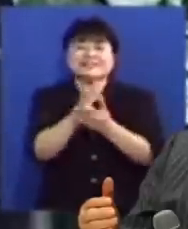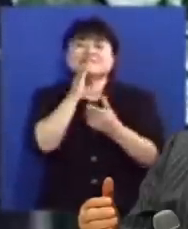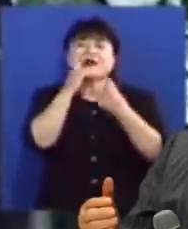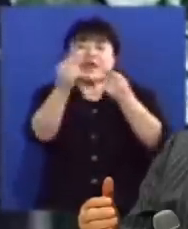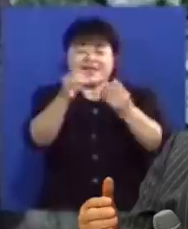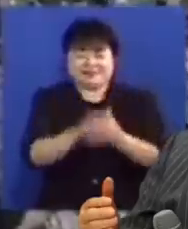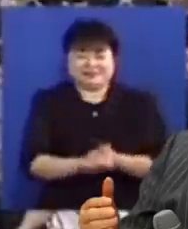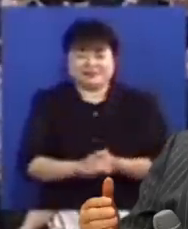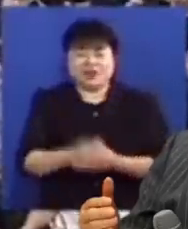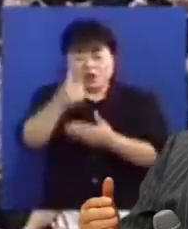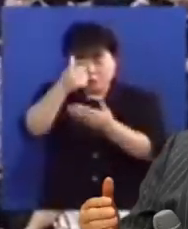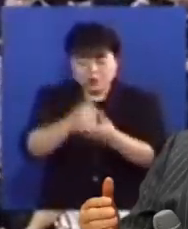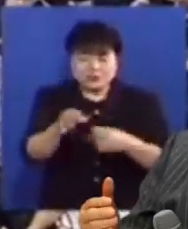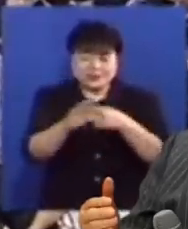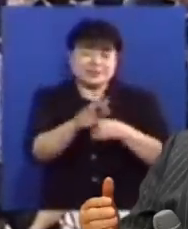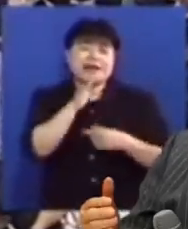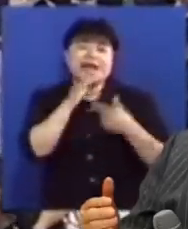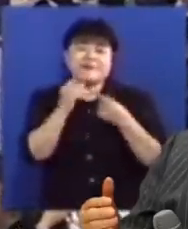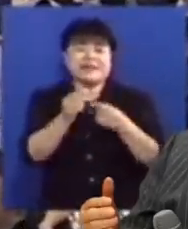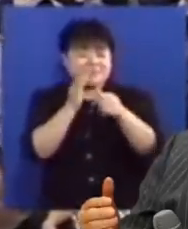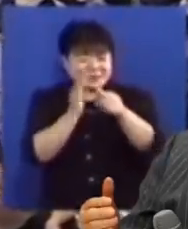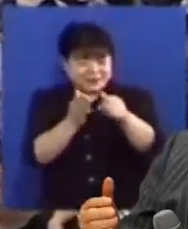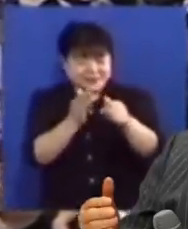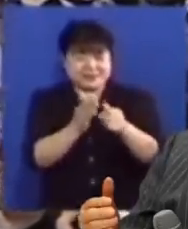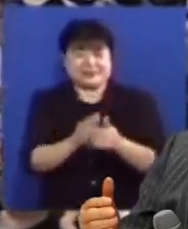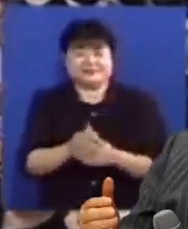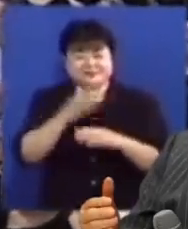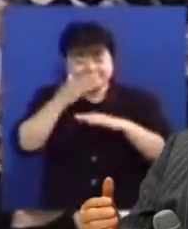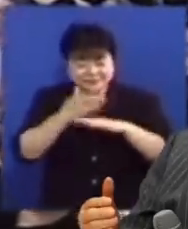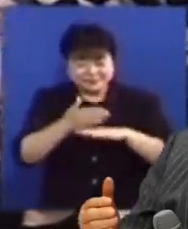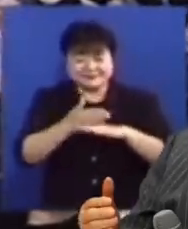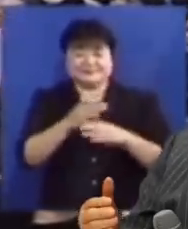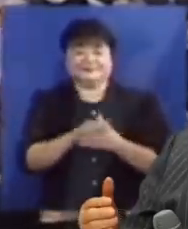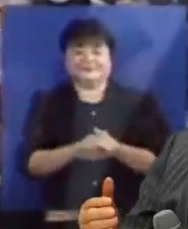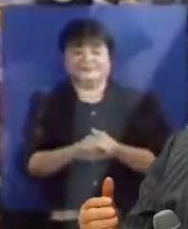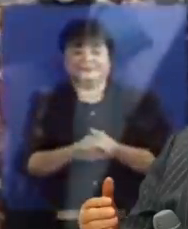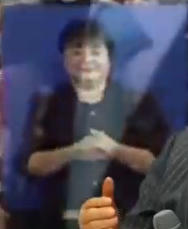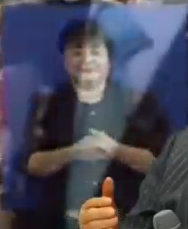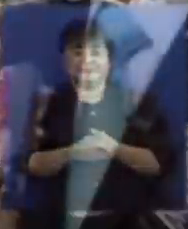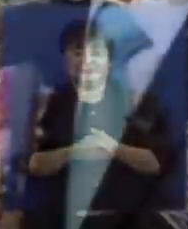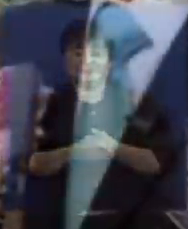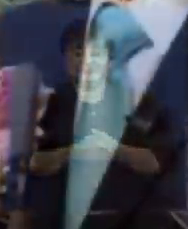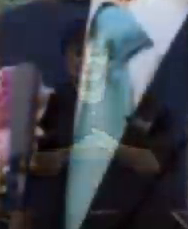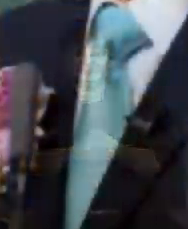아멘하십시다 모시들이면 아멘하십시다 감사하면 아멘하십시다 아멘